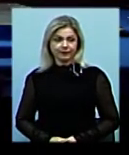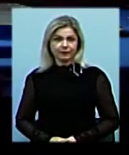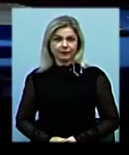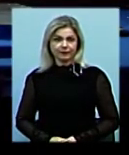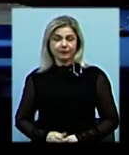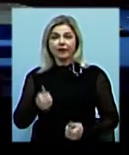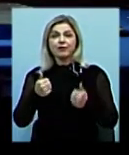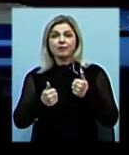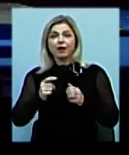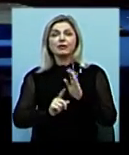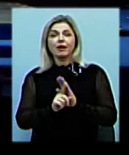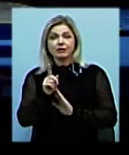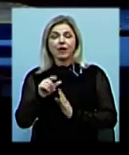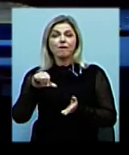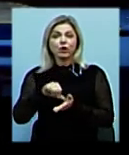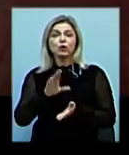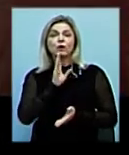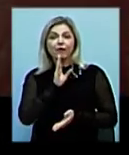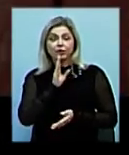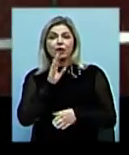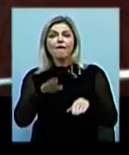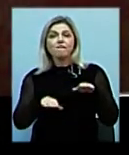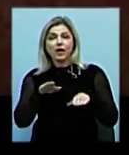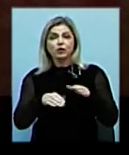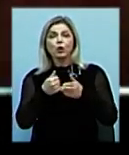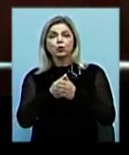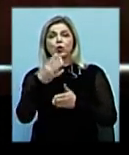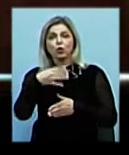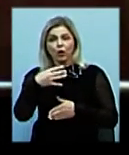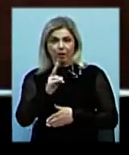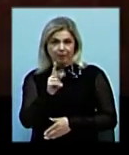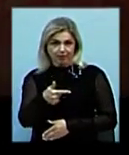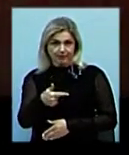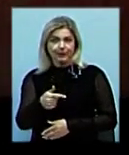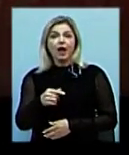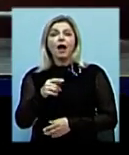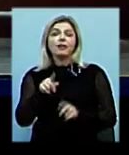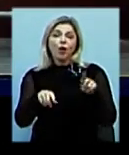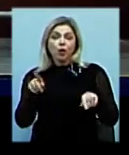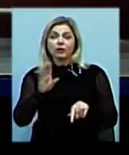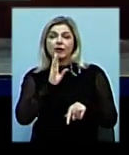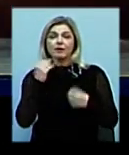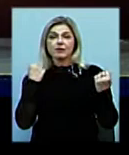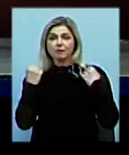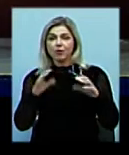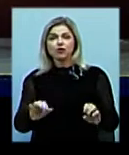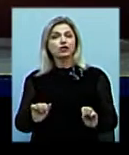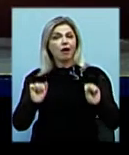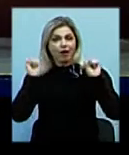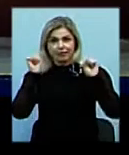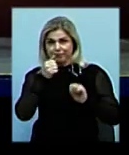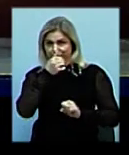Змагання розпочалися з виступів дівчат у ваговій категорії до 40 кілограмів. Деякі спортсменки штанги не підняли.